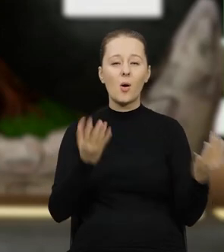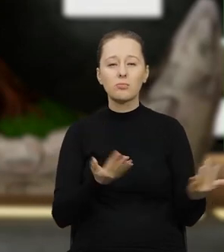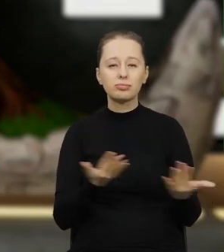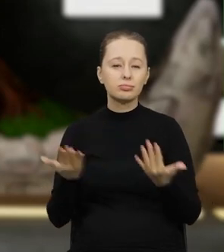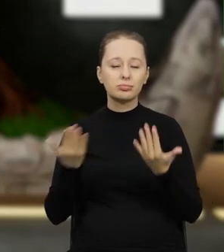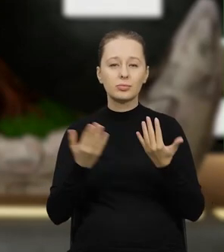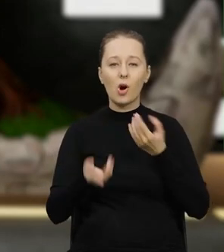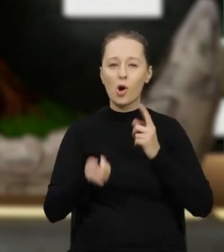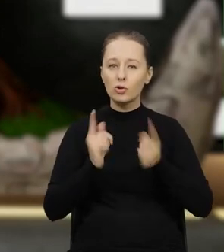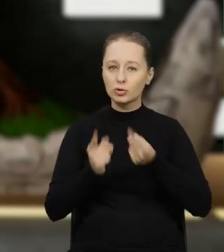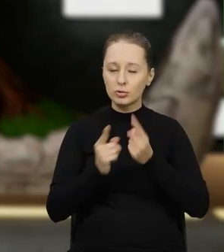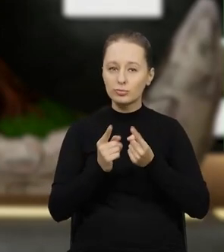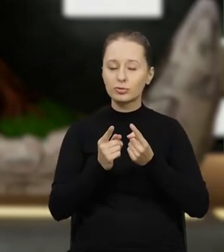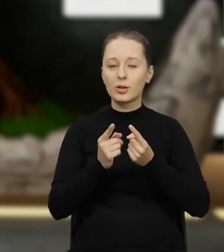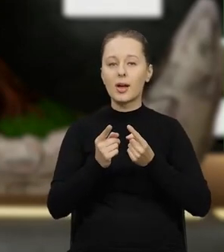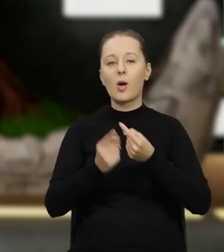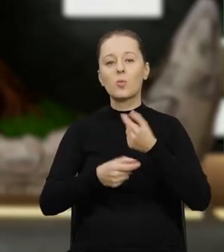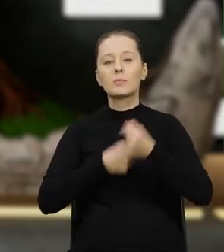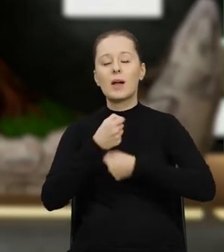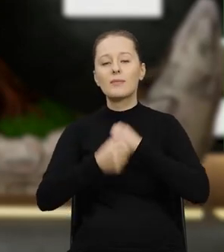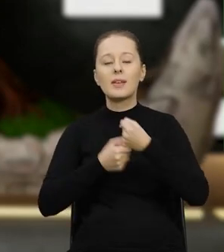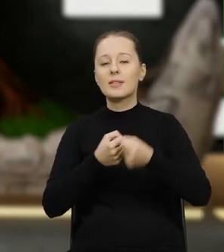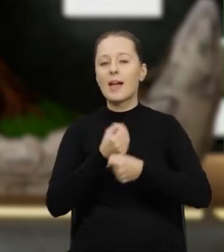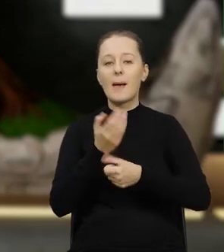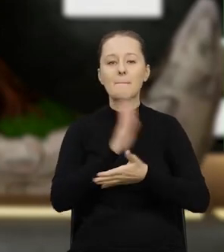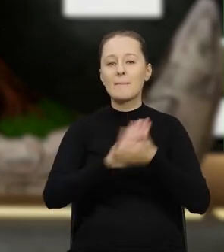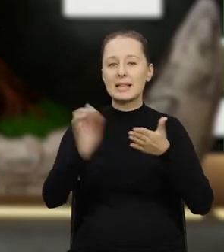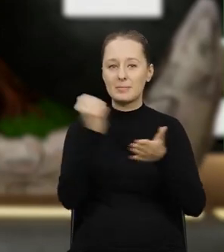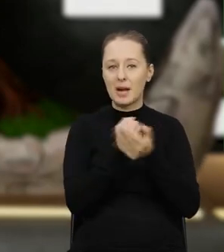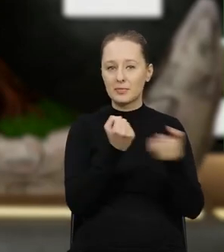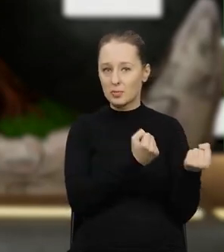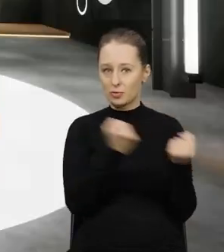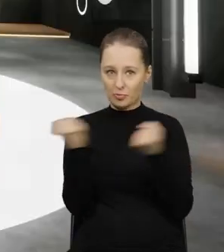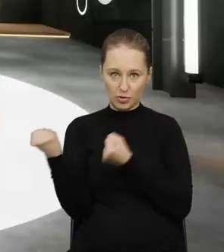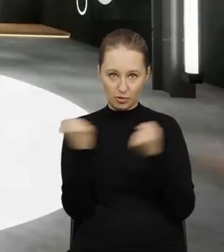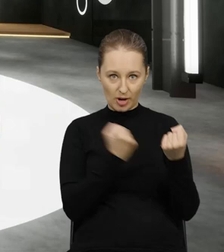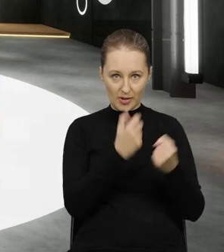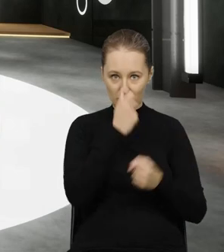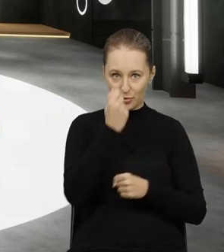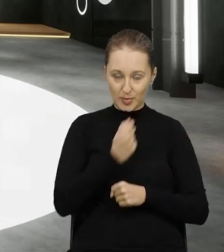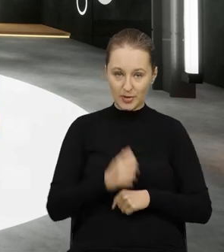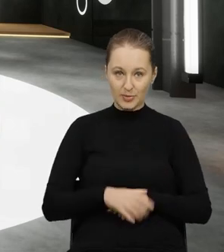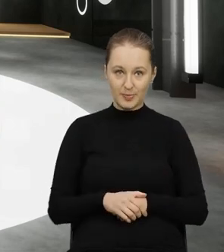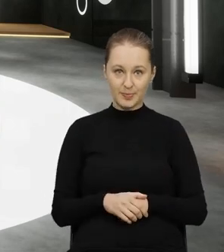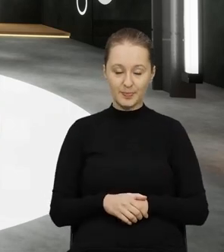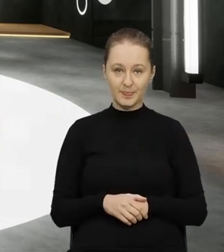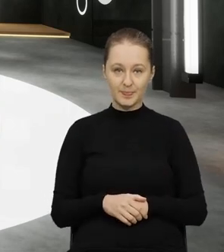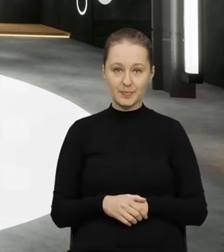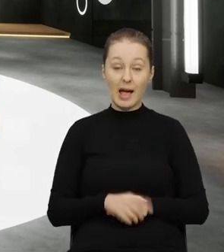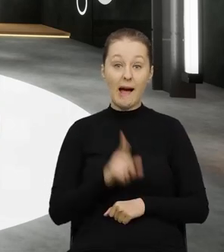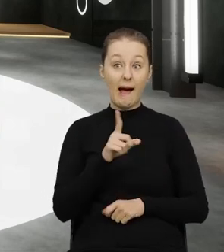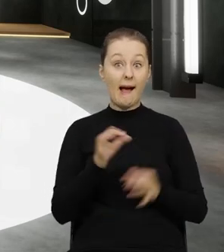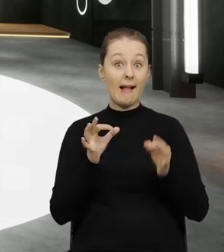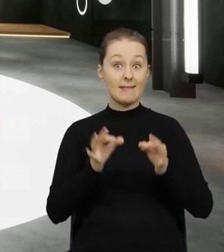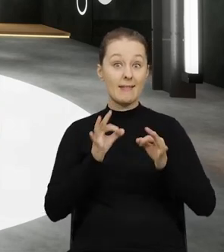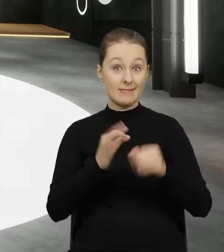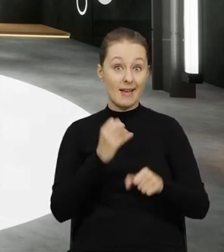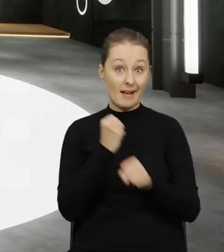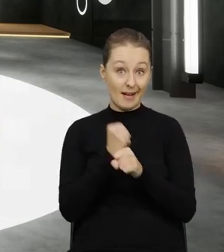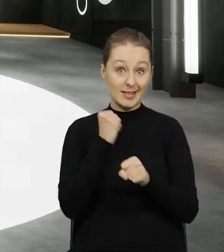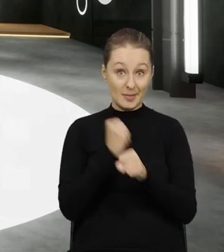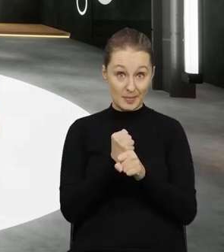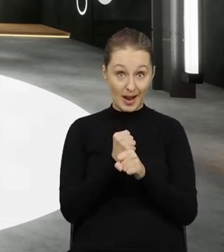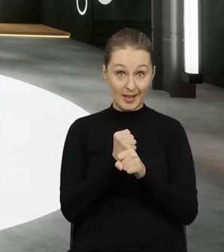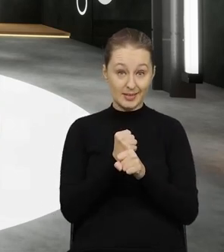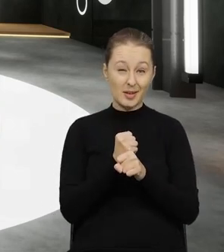usprawnienie zapobieganiu nielegalnemu przemieszczaniu odpadów natomiast no w tej chwili te prace